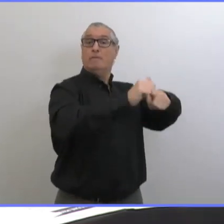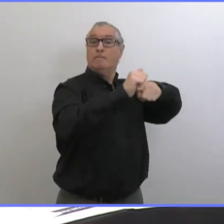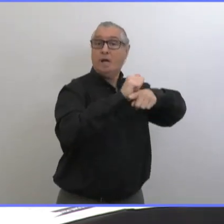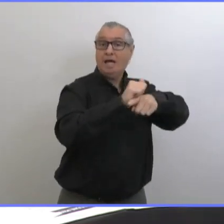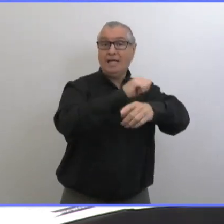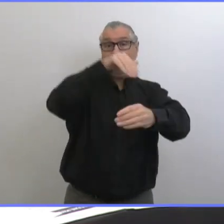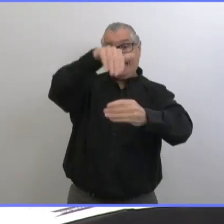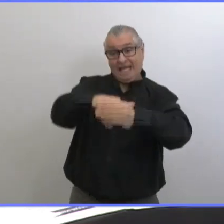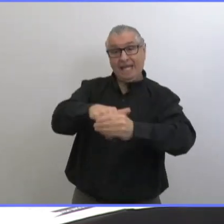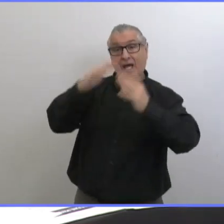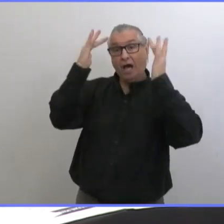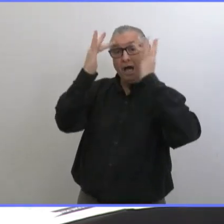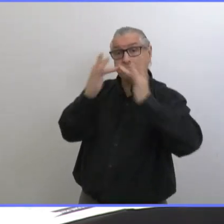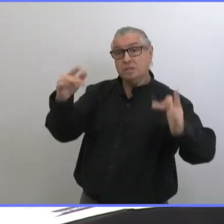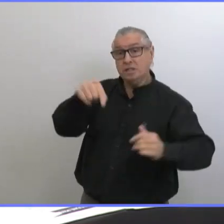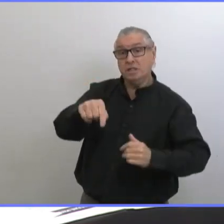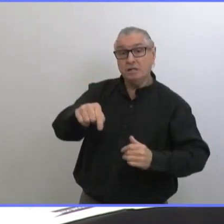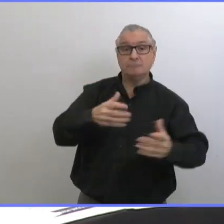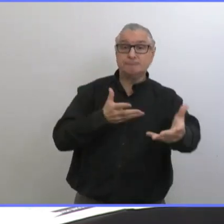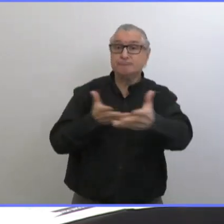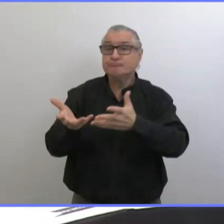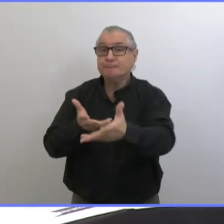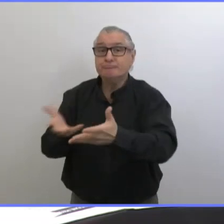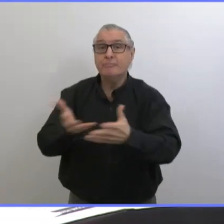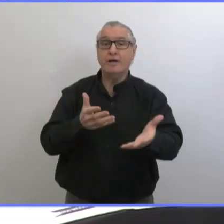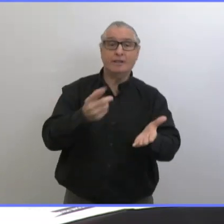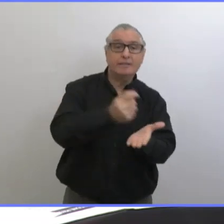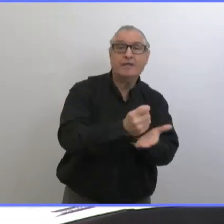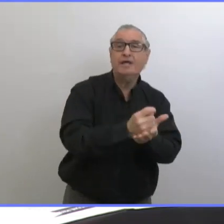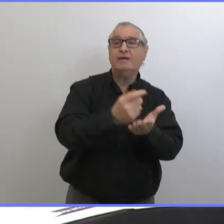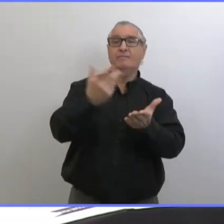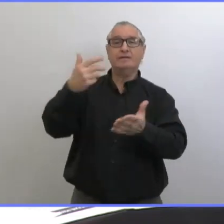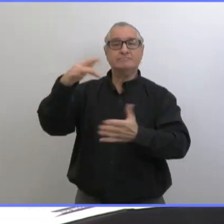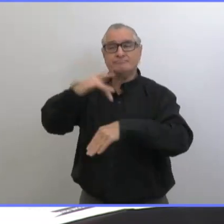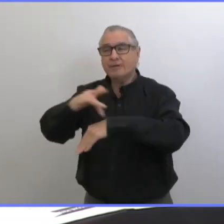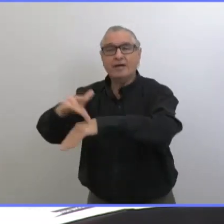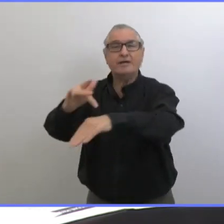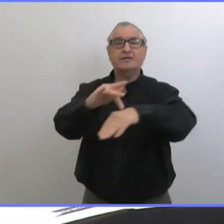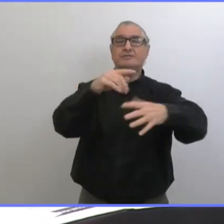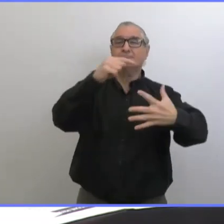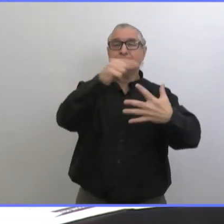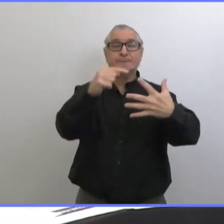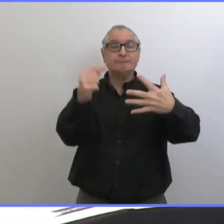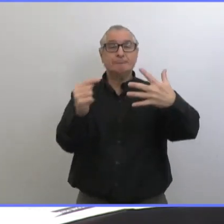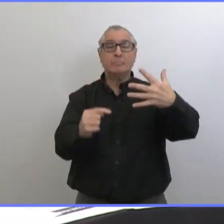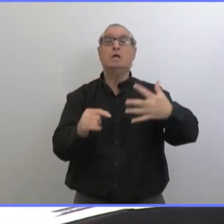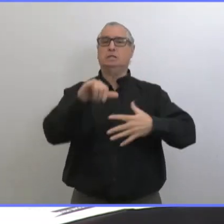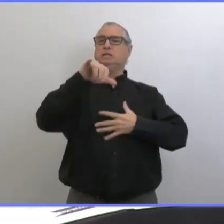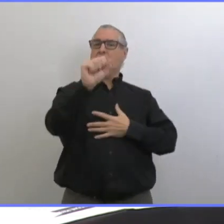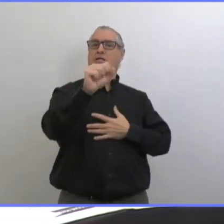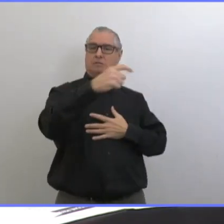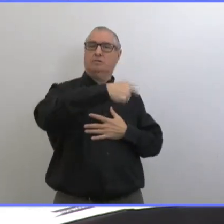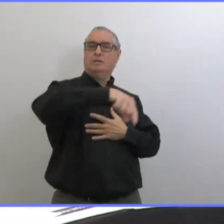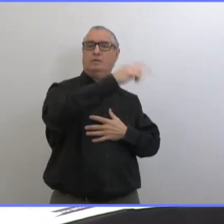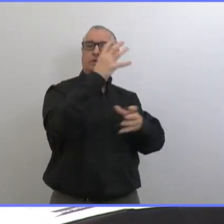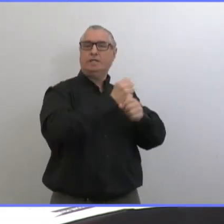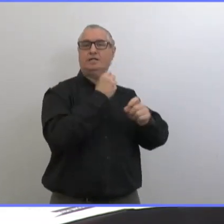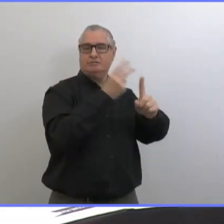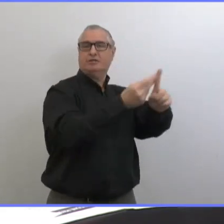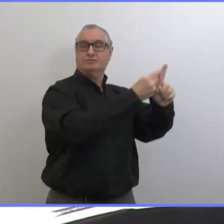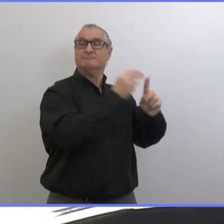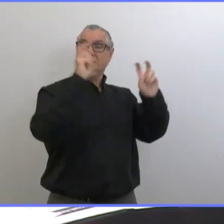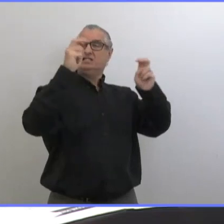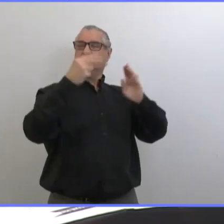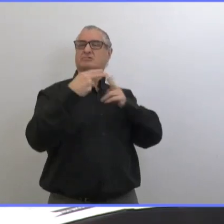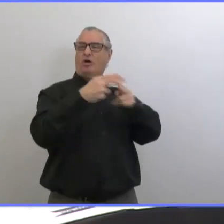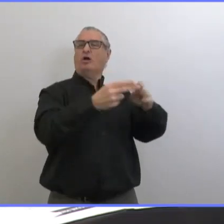un stage et qui traite des patients tous les jours et qui fournit des soins à des patients atteints de COVID ils vont tomber dans